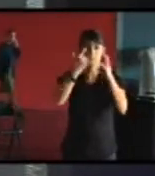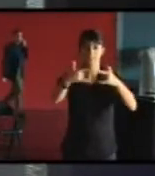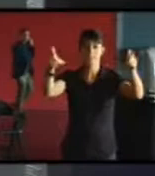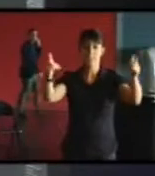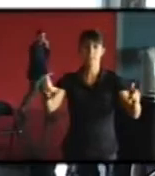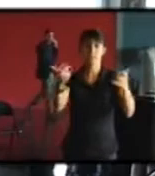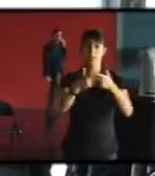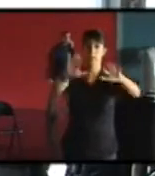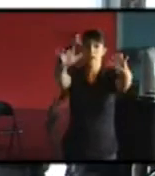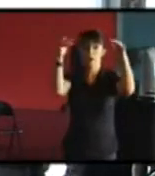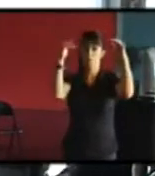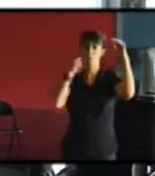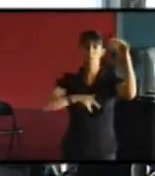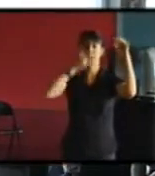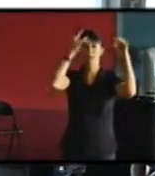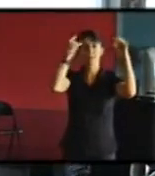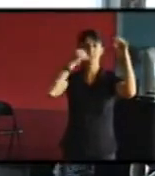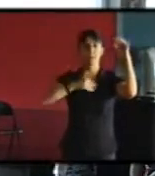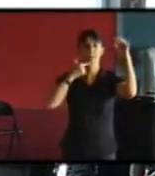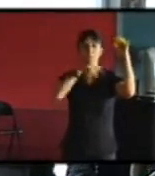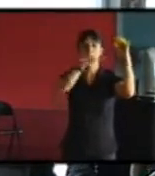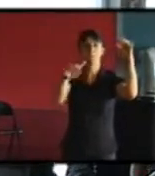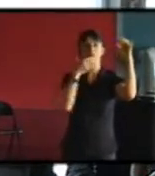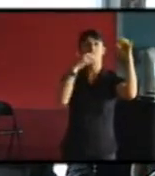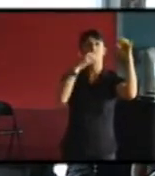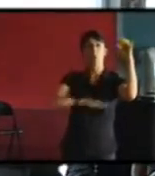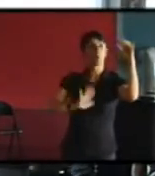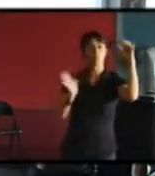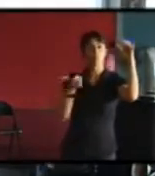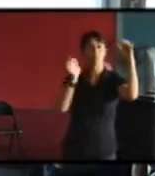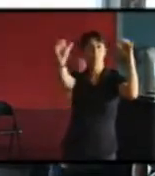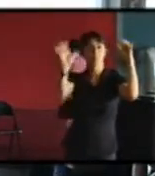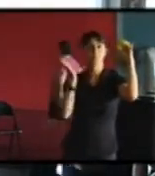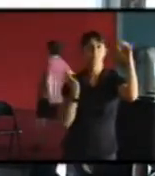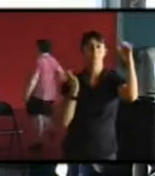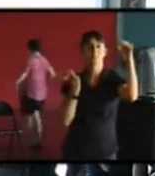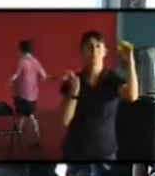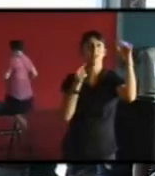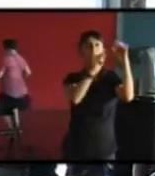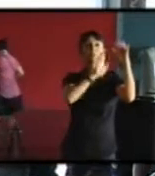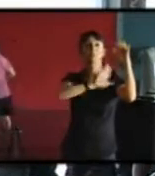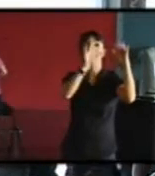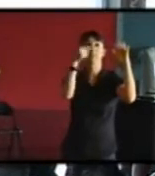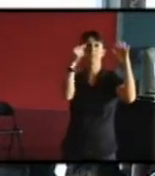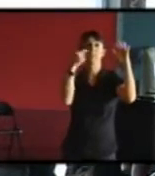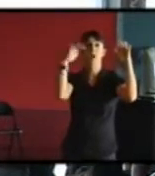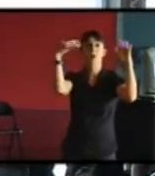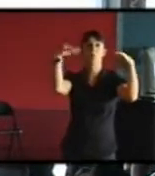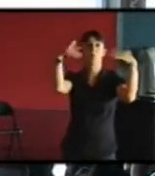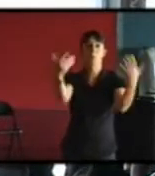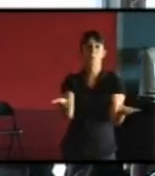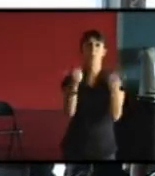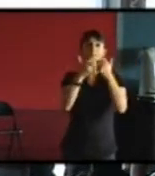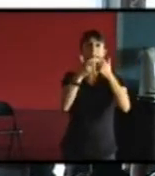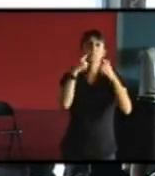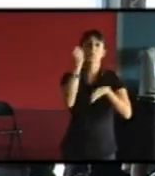'été qui vont protéger de la chaleur et puis en même temps qui vont perdre leur feuille en hiver et donc laisser rentrer plus de lumière et un petit